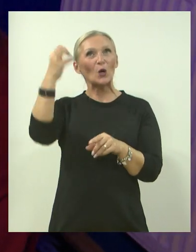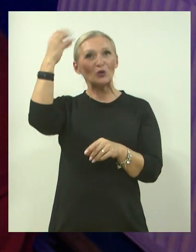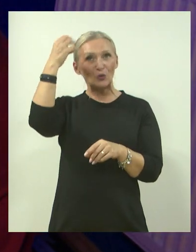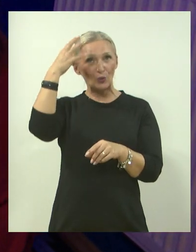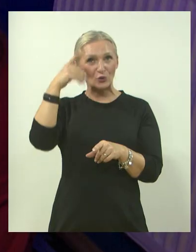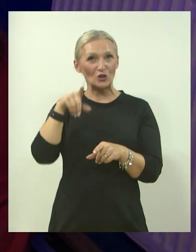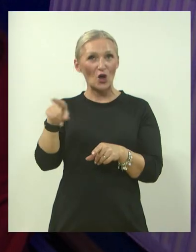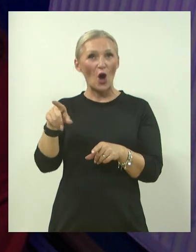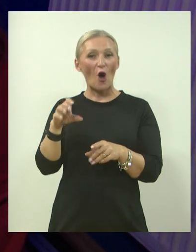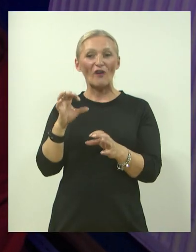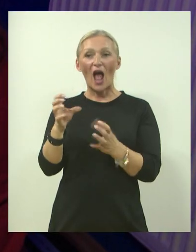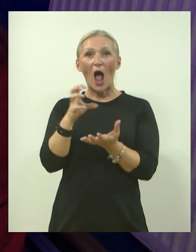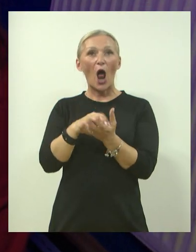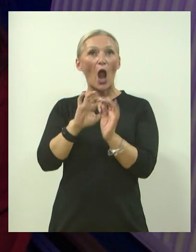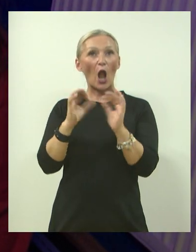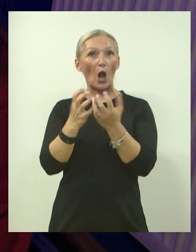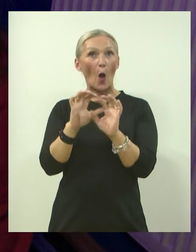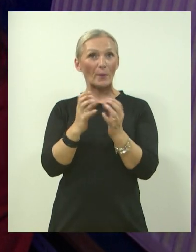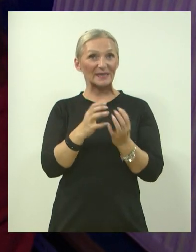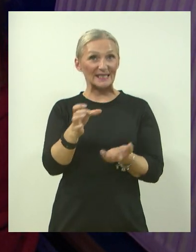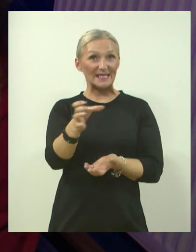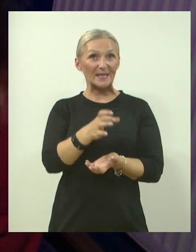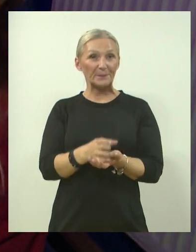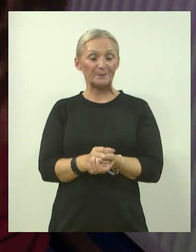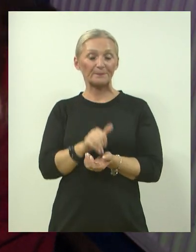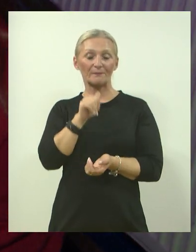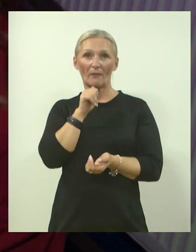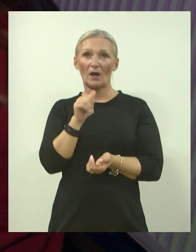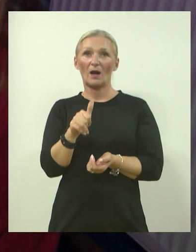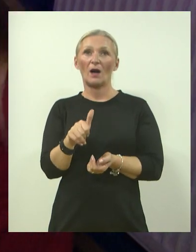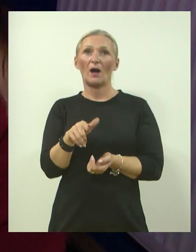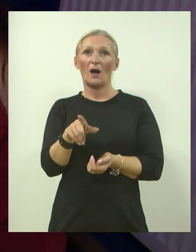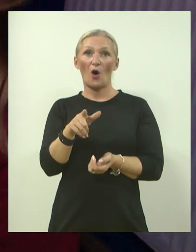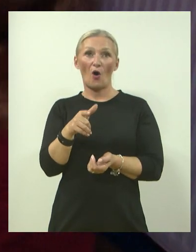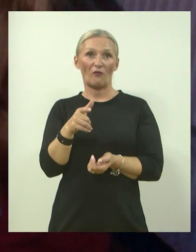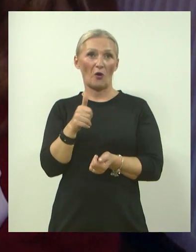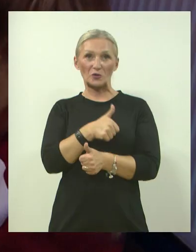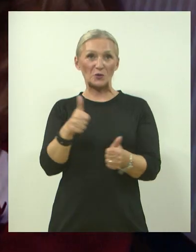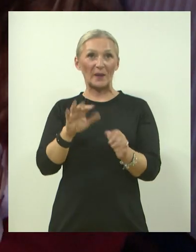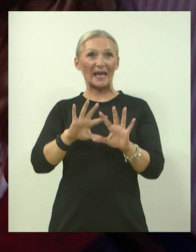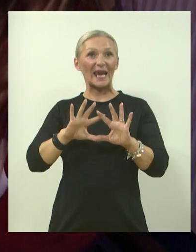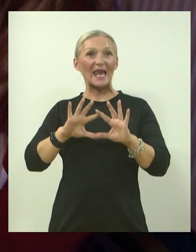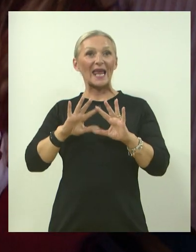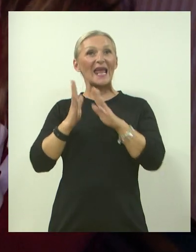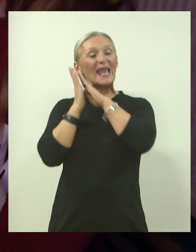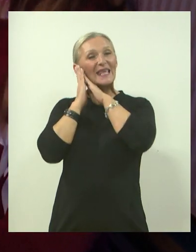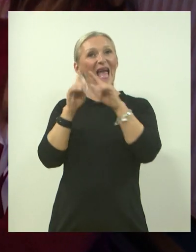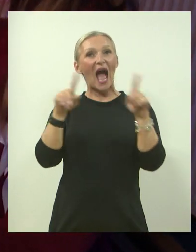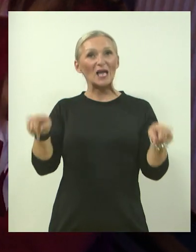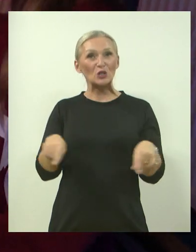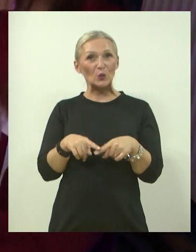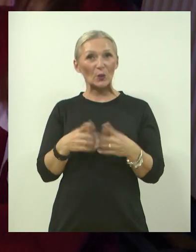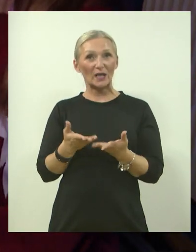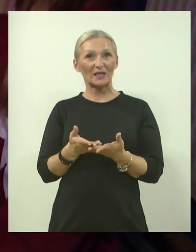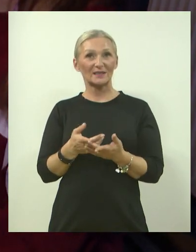ove tamo loptice, onda ove fora jastučići i